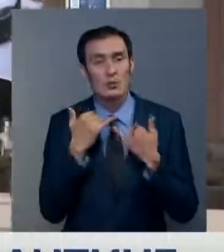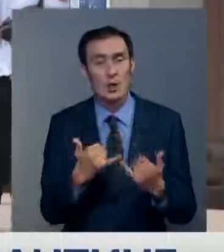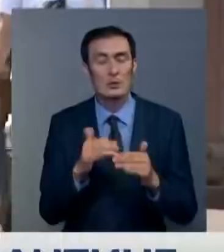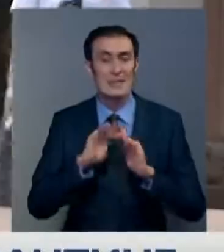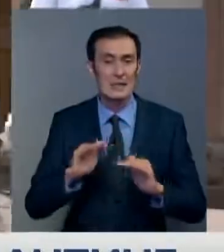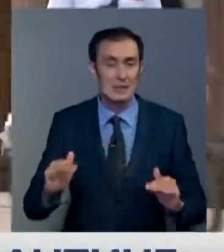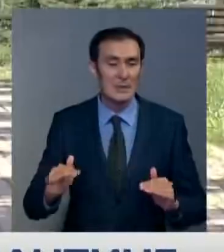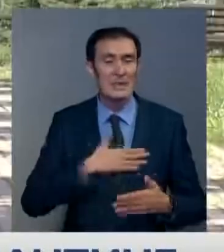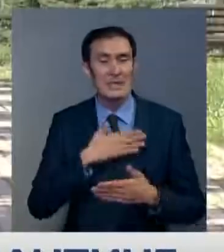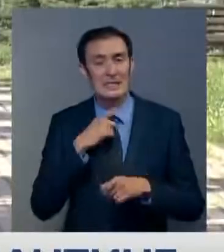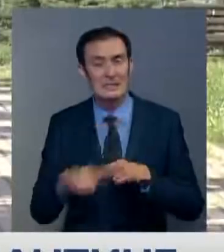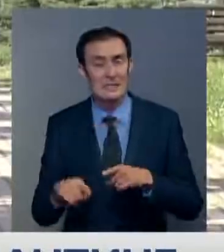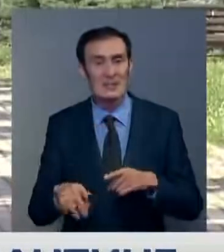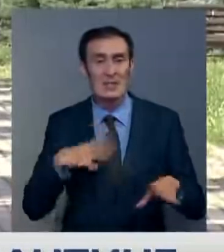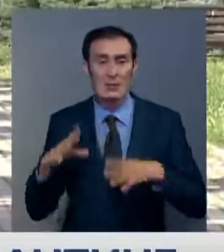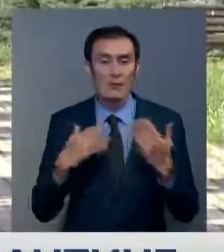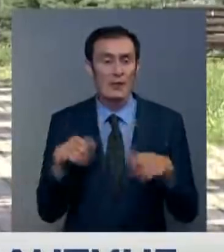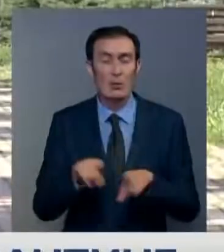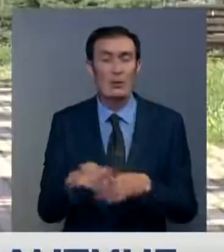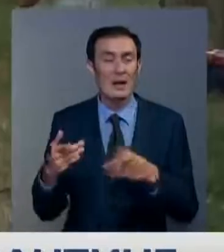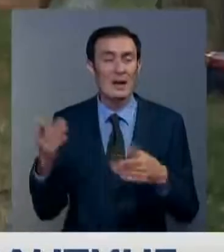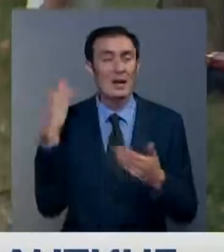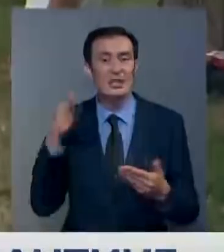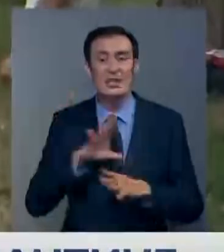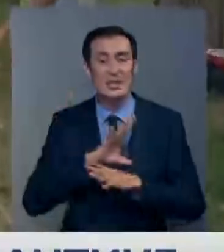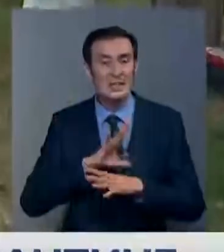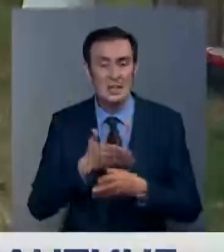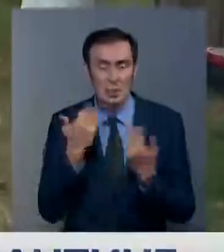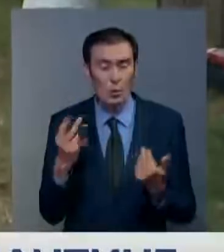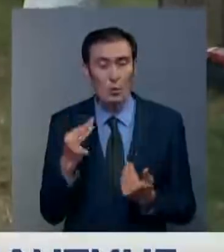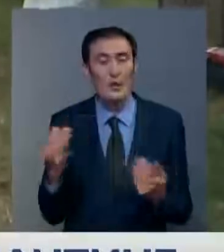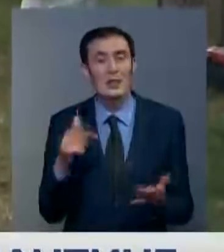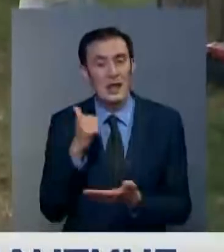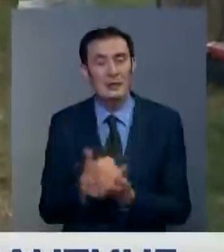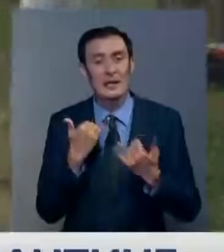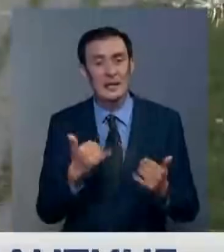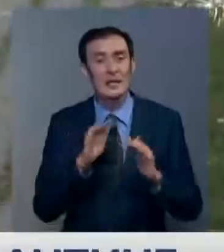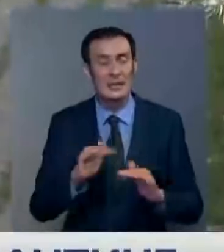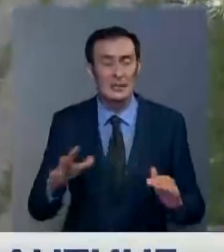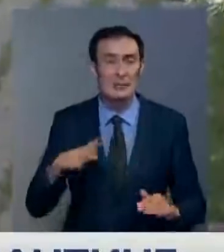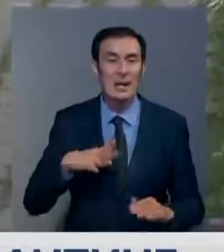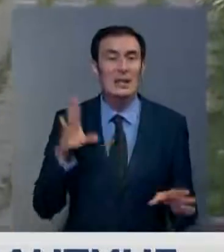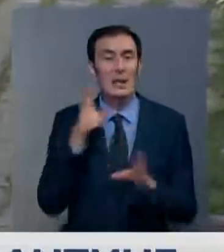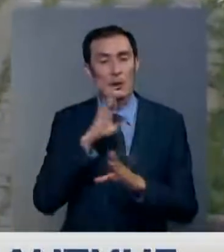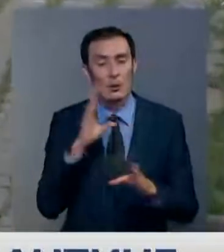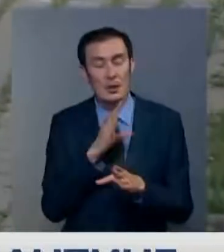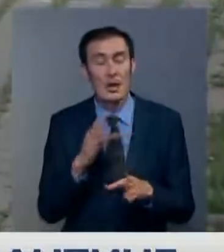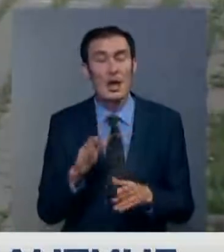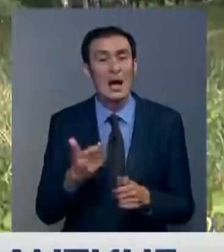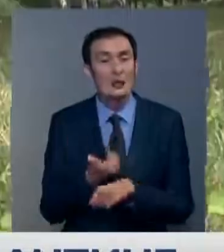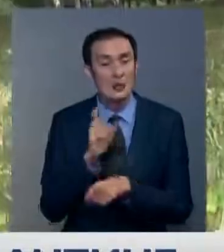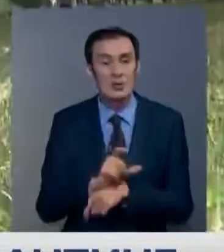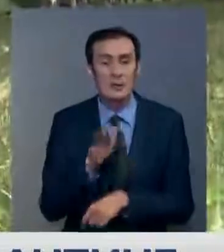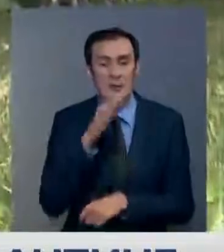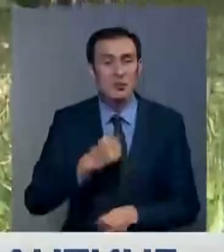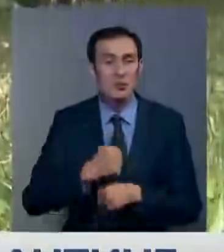интенсивности тренировок, что было раньше, в парке нет. Но ведь главное – увлечь детей и дать им возможность побыть на природе. Особенно во